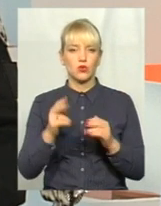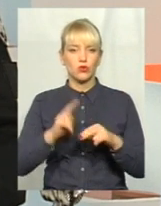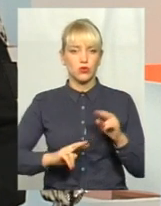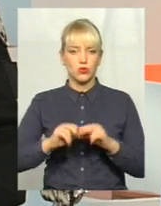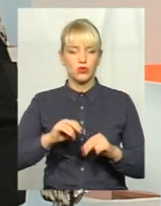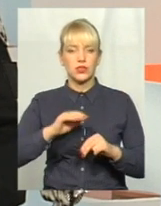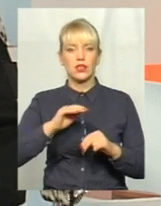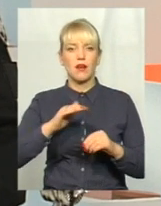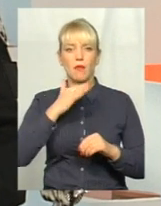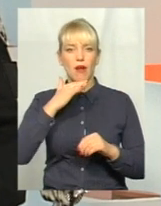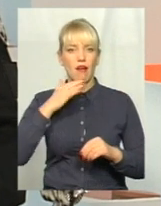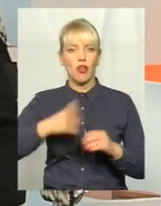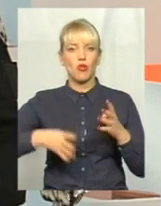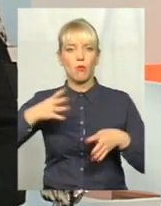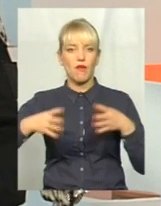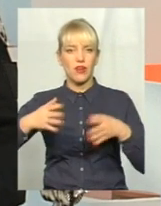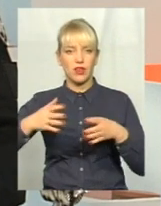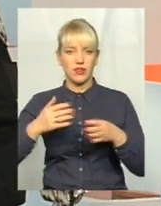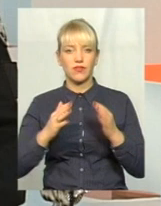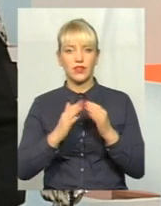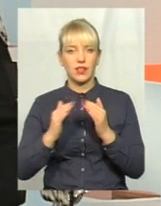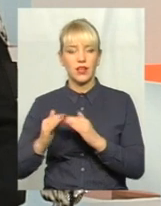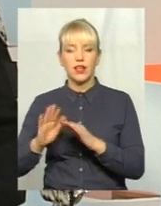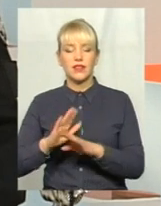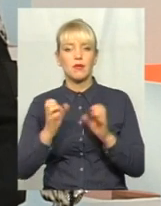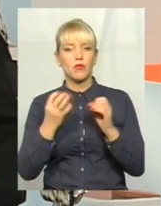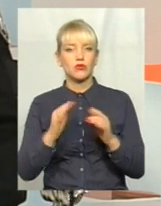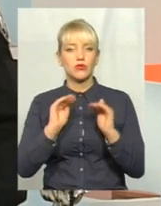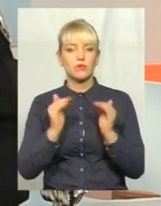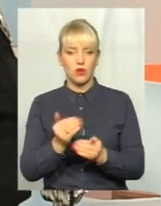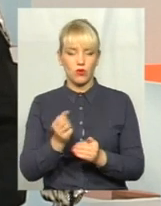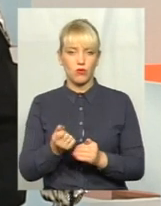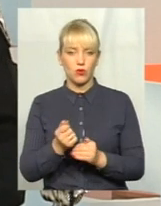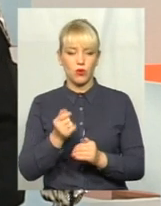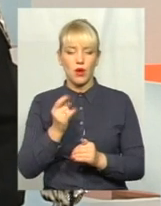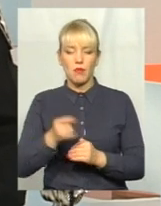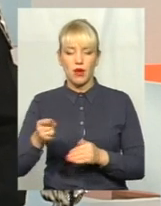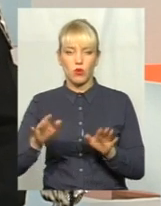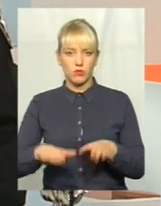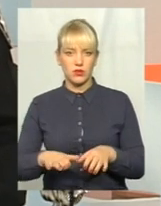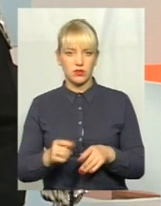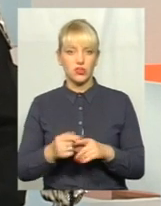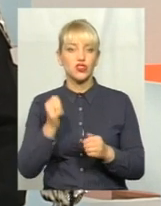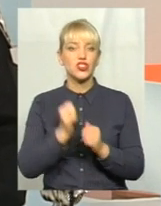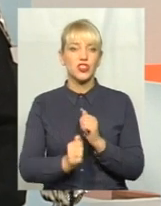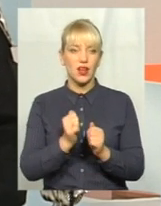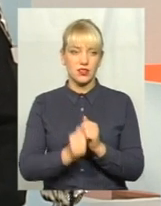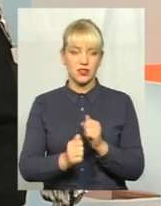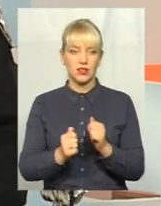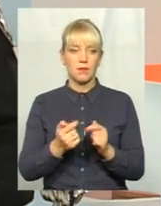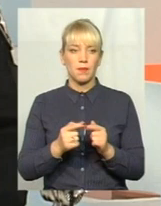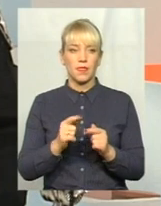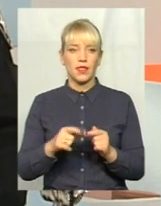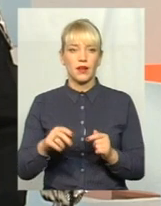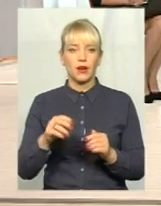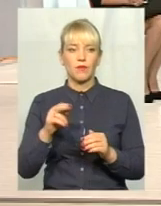не просто з малою кількістю паркоміст, доволі часто збудовують багатоповерхівки